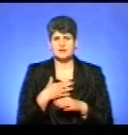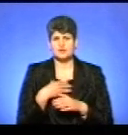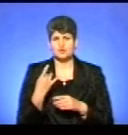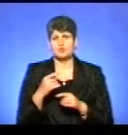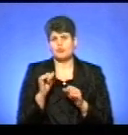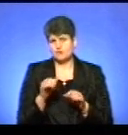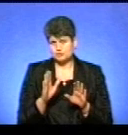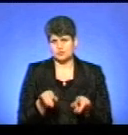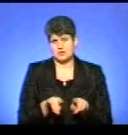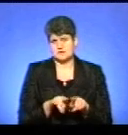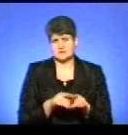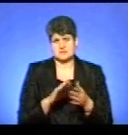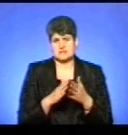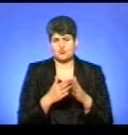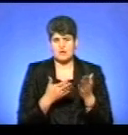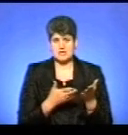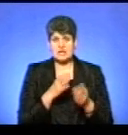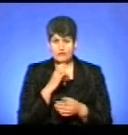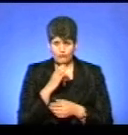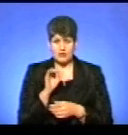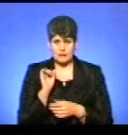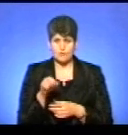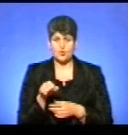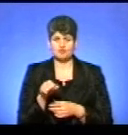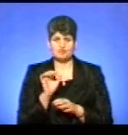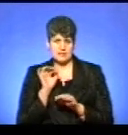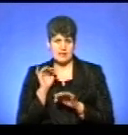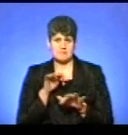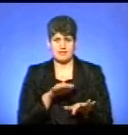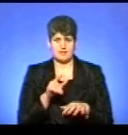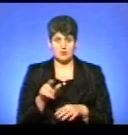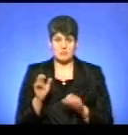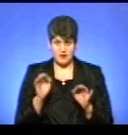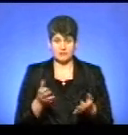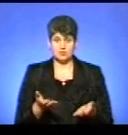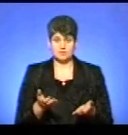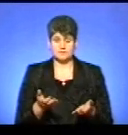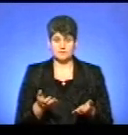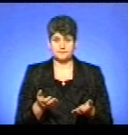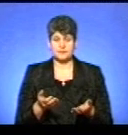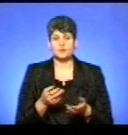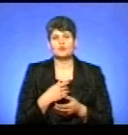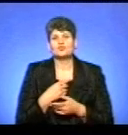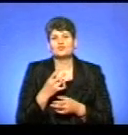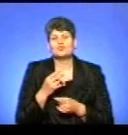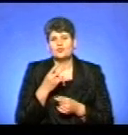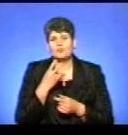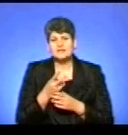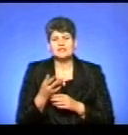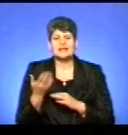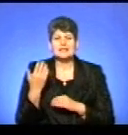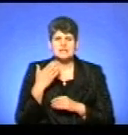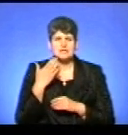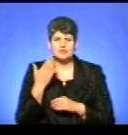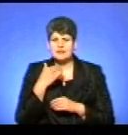може відбутись така ситуація і вивки можуть нападати на людей. Правильно? Бачите, раніше за останні